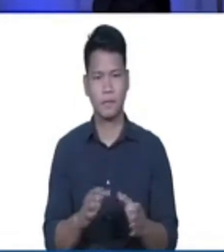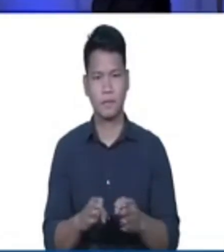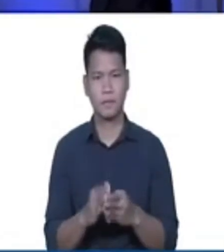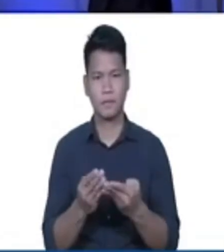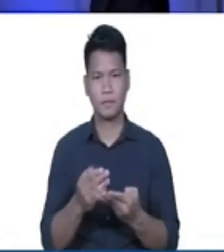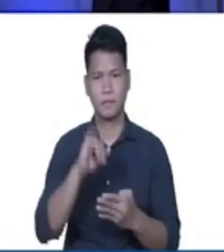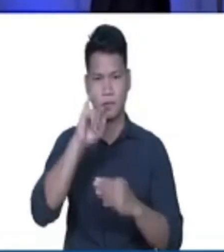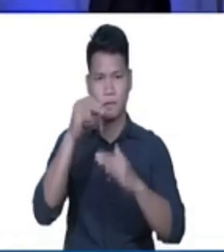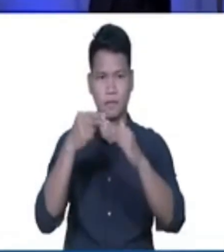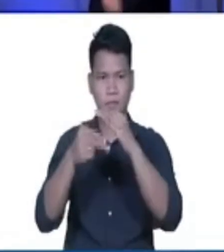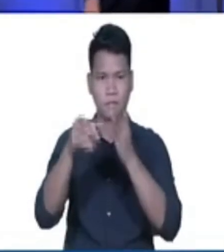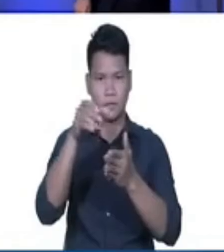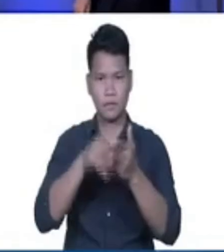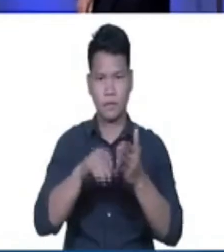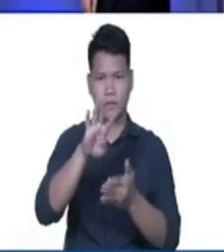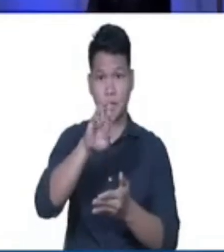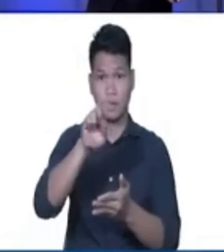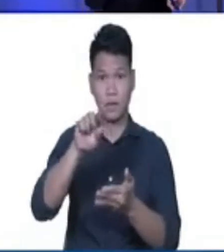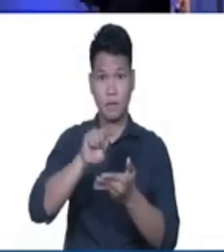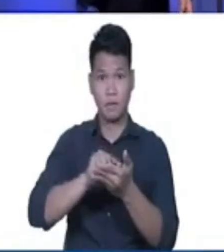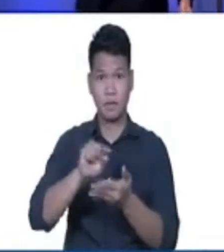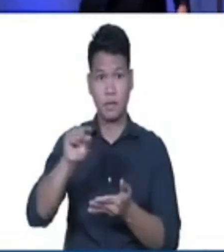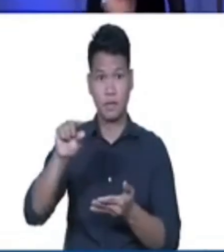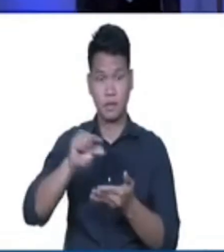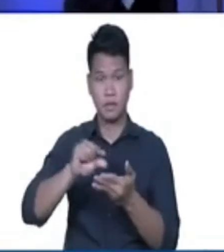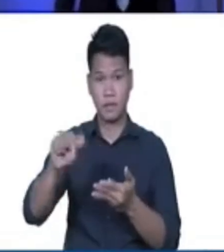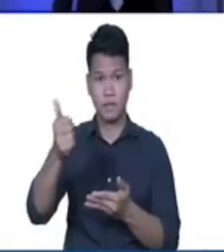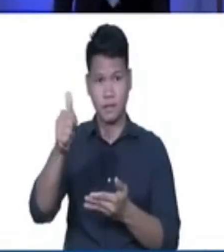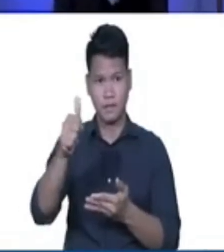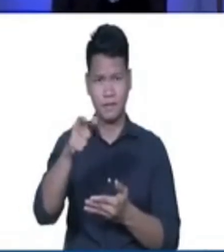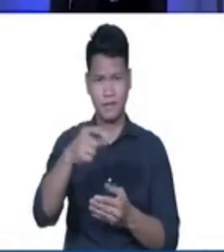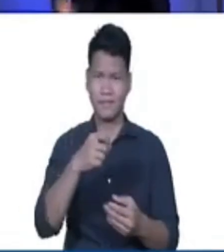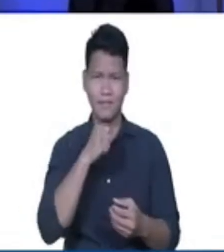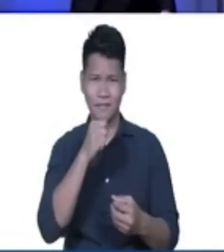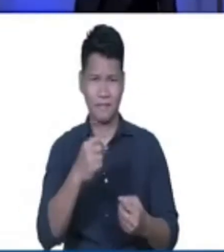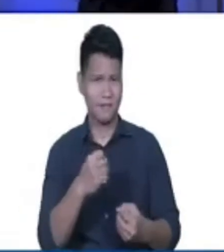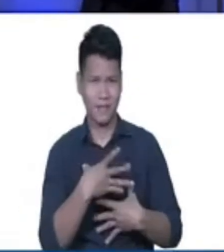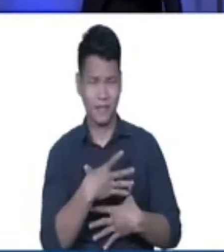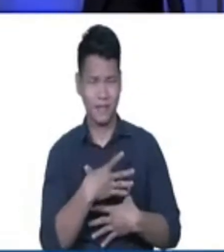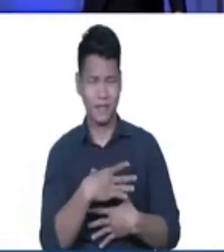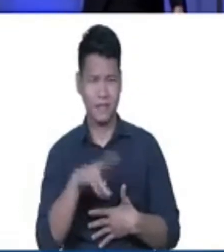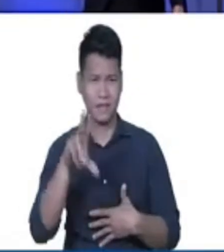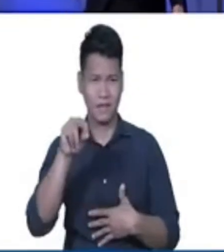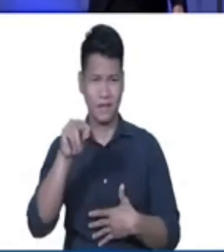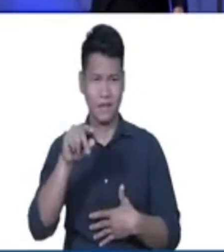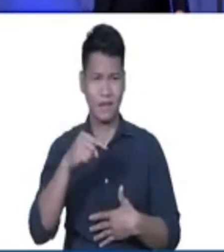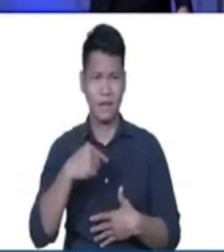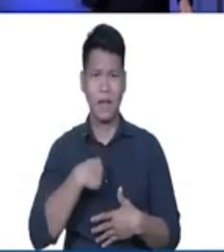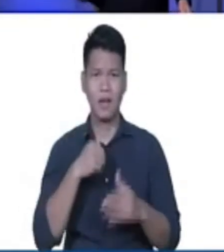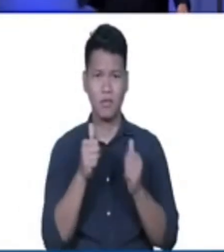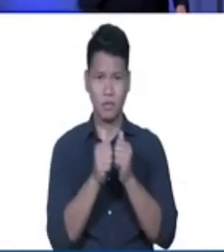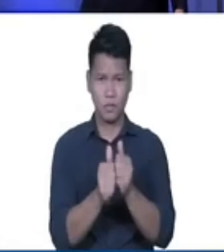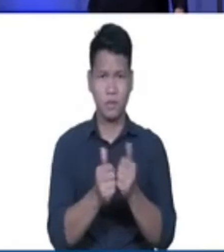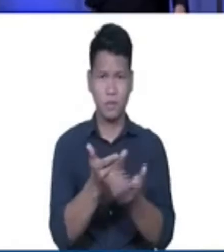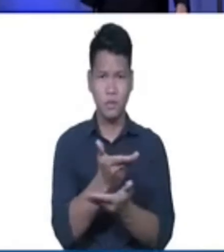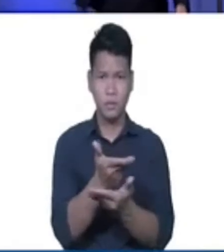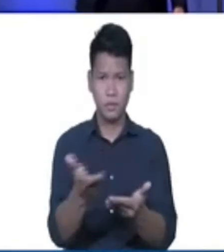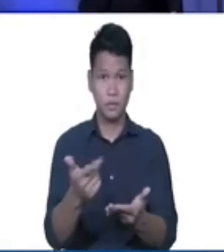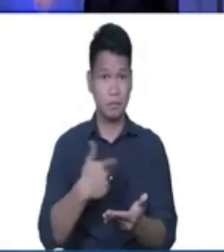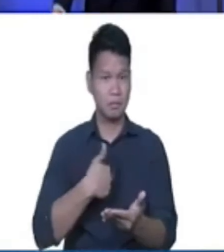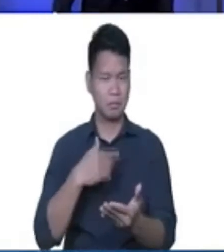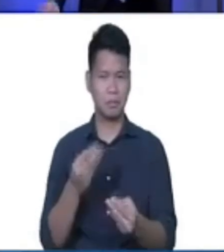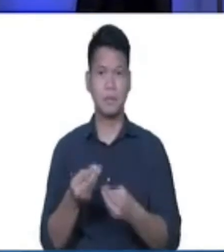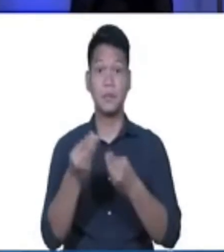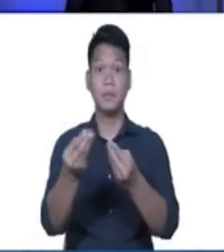not, for I am with you. Be not dismay, for I am your God. Sabi pa niya, I will